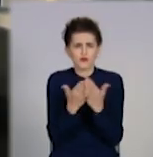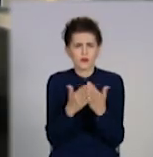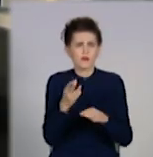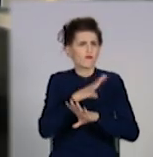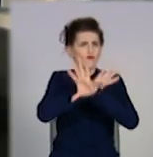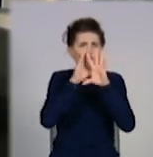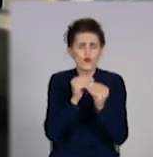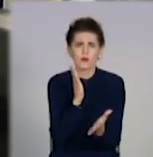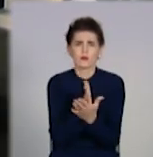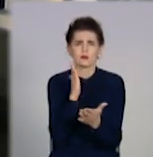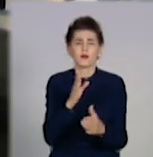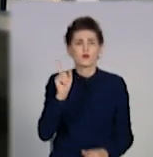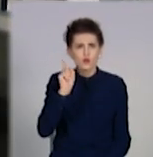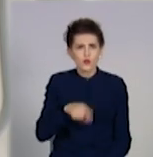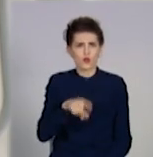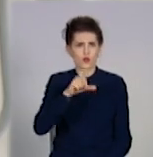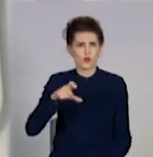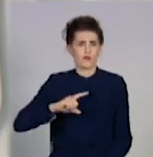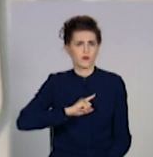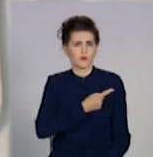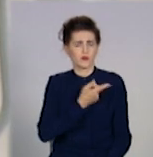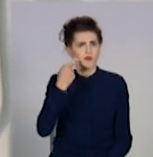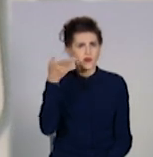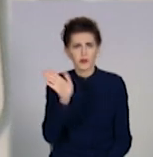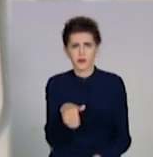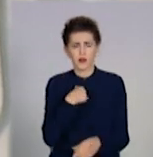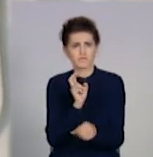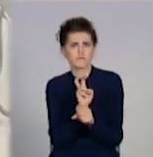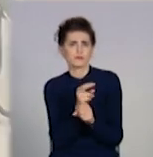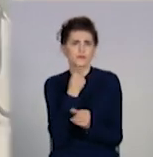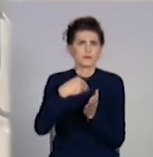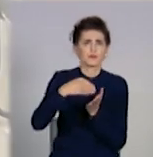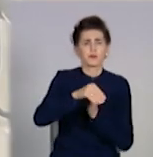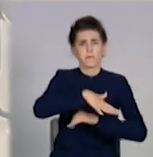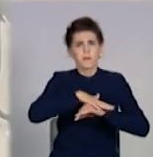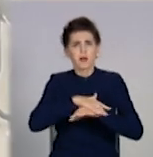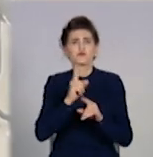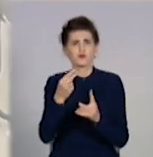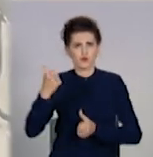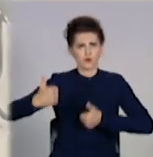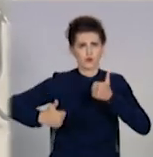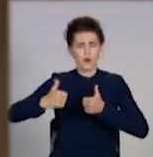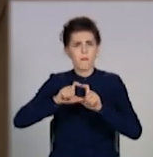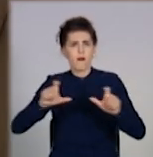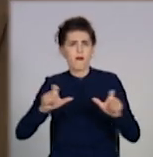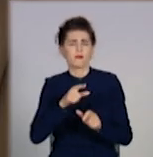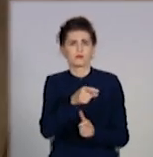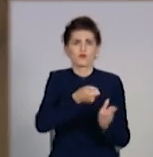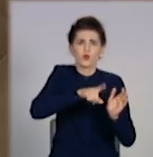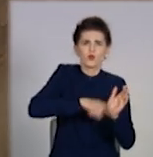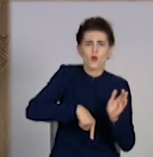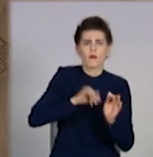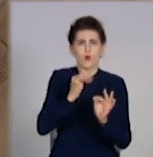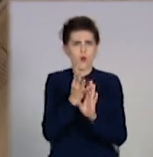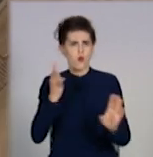Покупці також обурені. Василь зазвичай купує продукти на ринку. Каже, тут, на відмін від супермаркетів, товар дешевше, та й